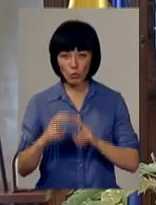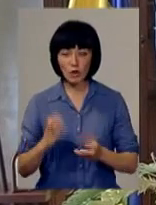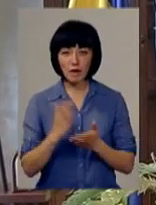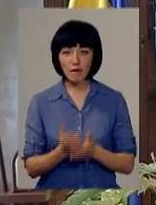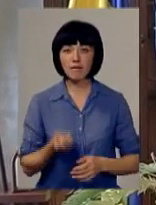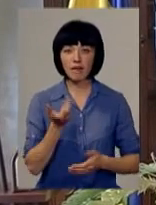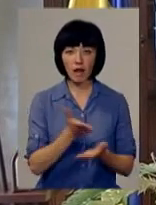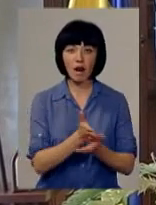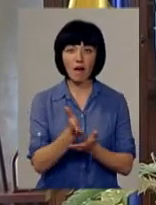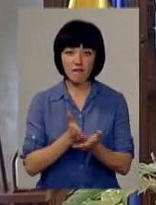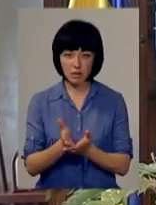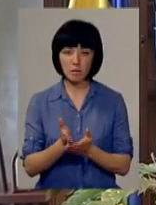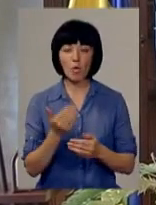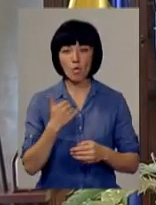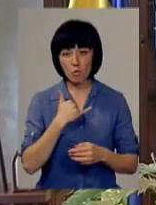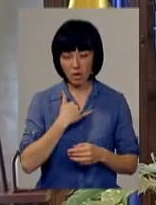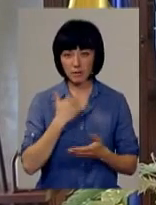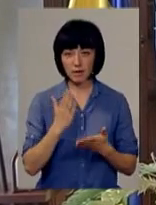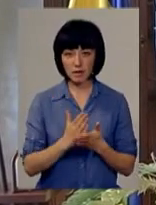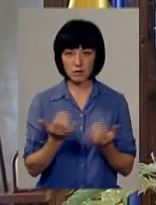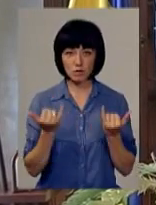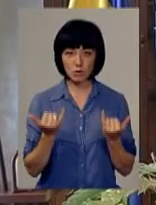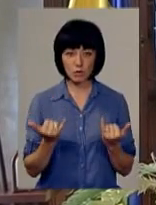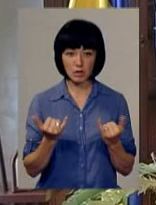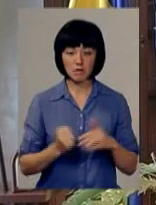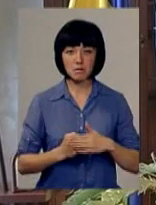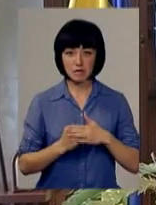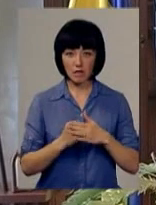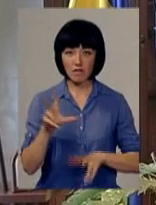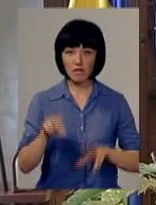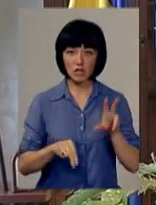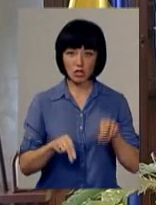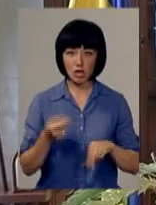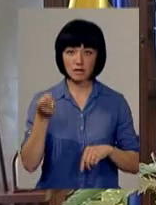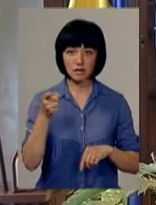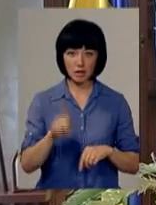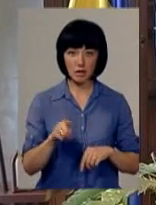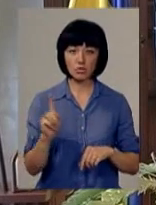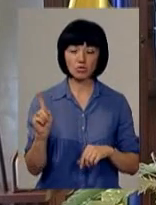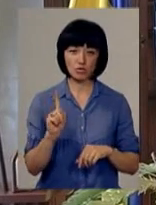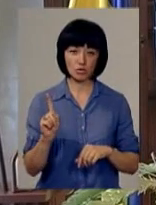версій, над якими ми працюємо. І є в мене сьогодні підстави вважати на те, що